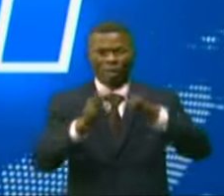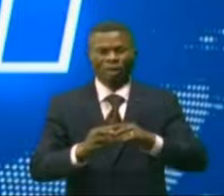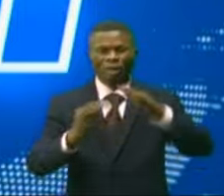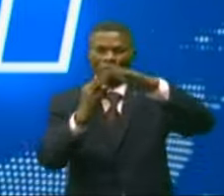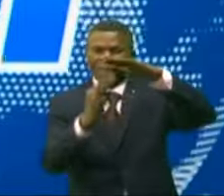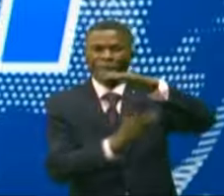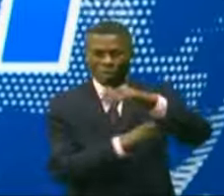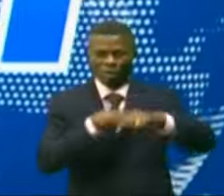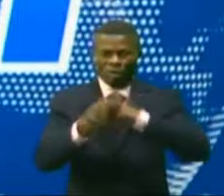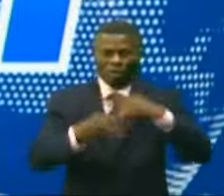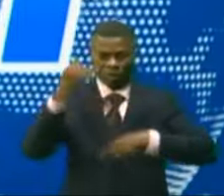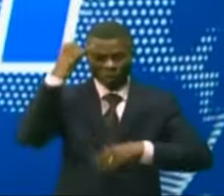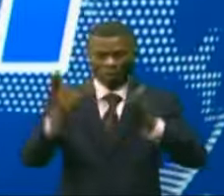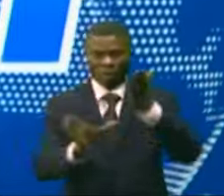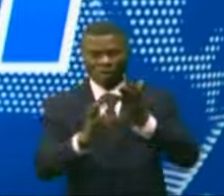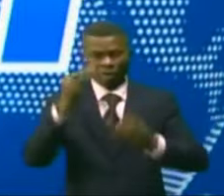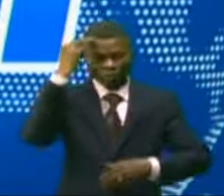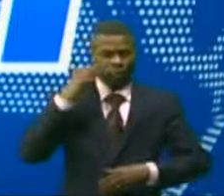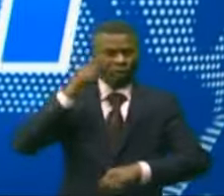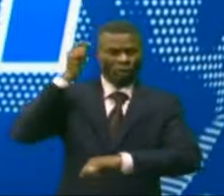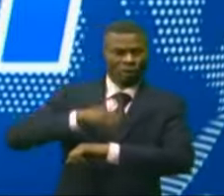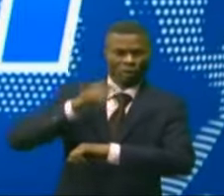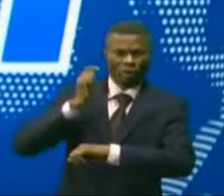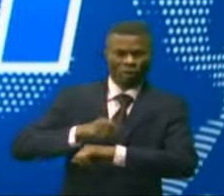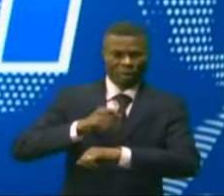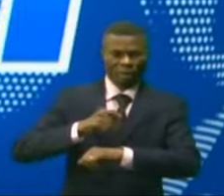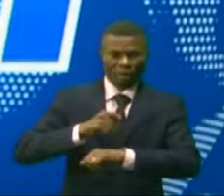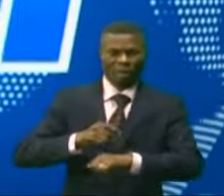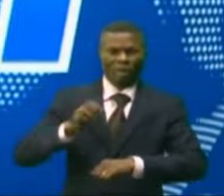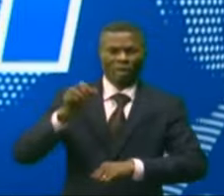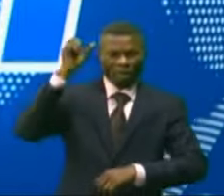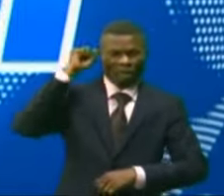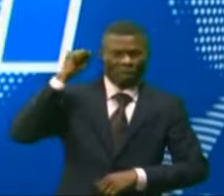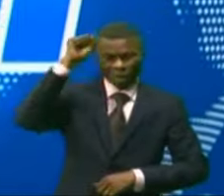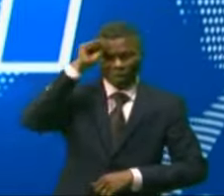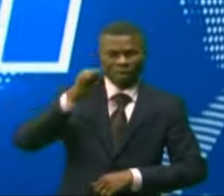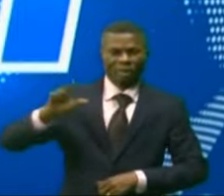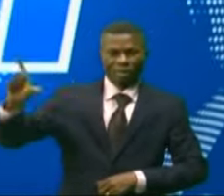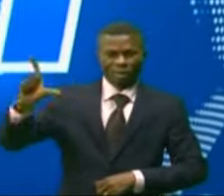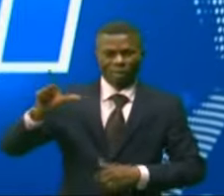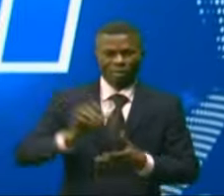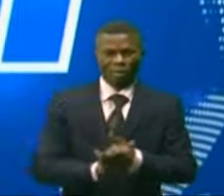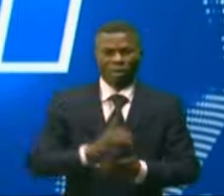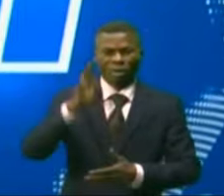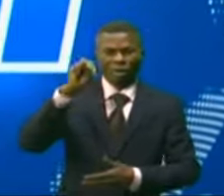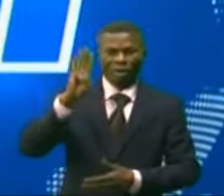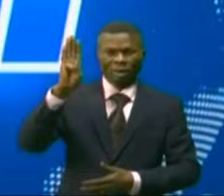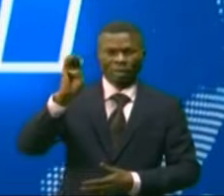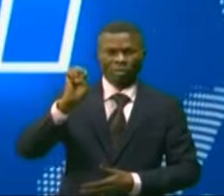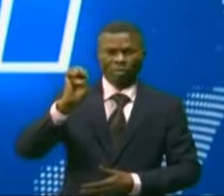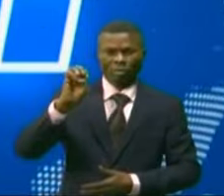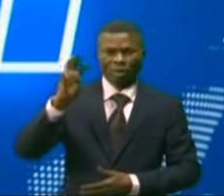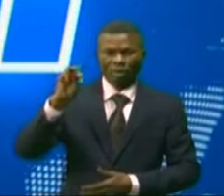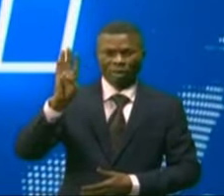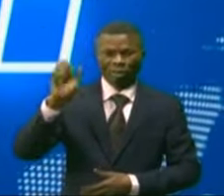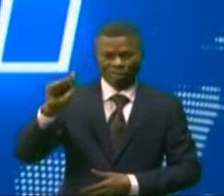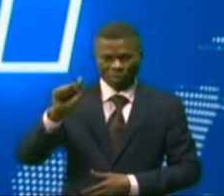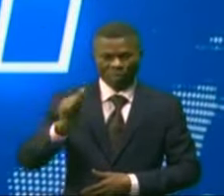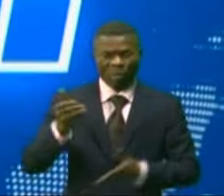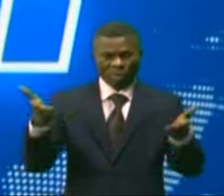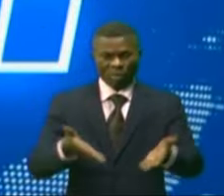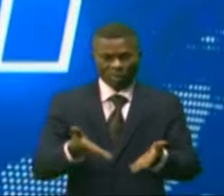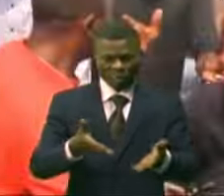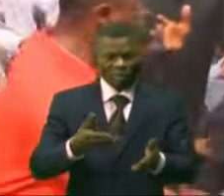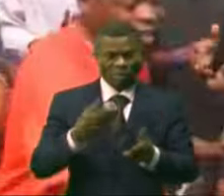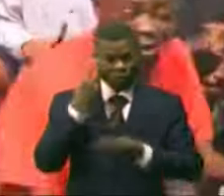lancés sur l'initiative du vice-ministre de la justice Samuel Mbemba, élu des Canloukas. Cédric Kenina et Jérémy Kiawete étaient dans sa